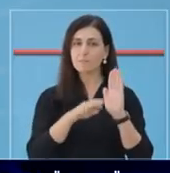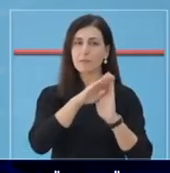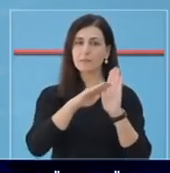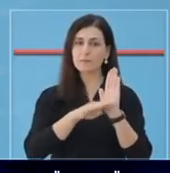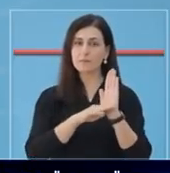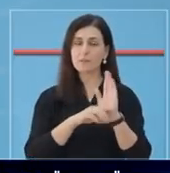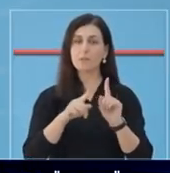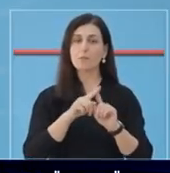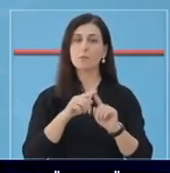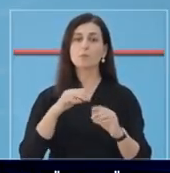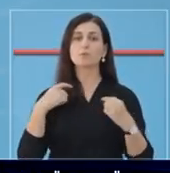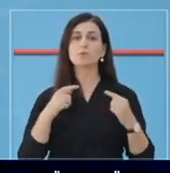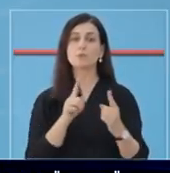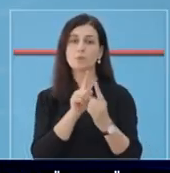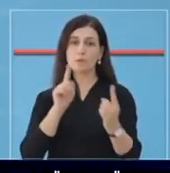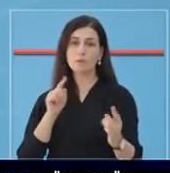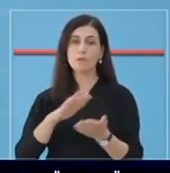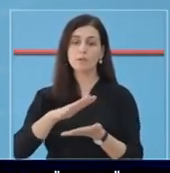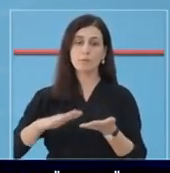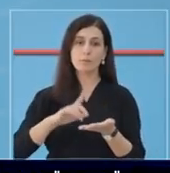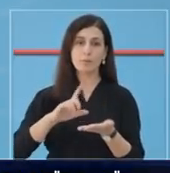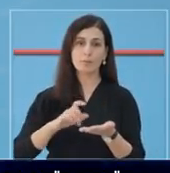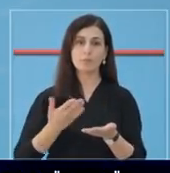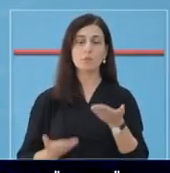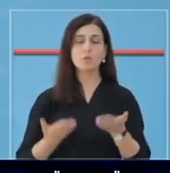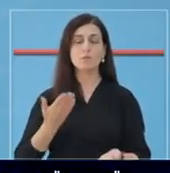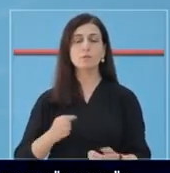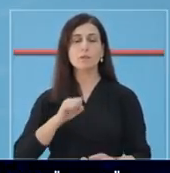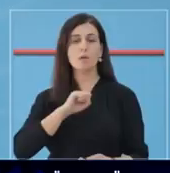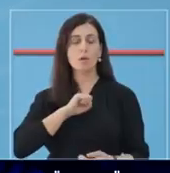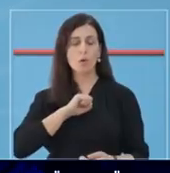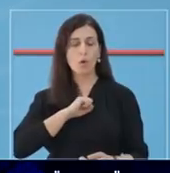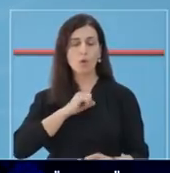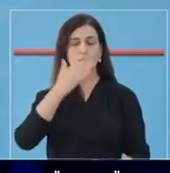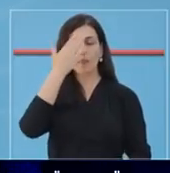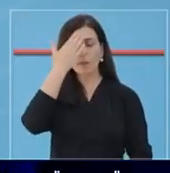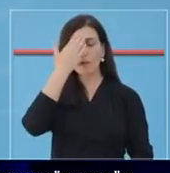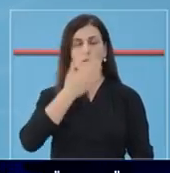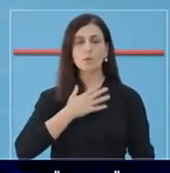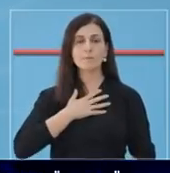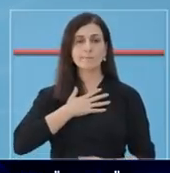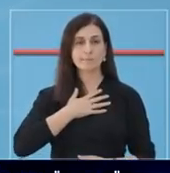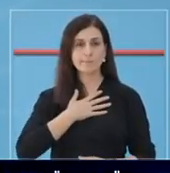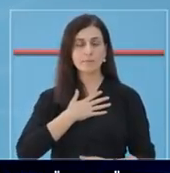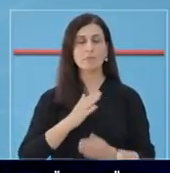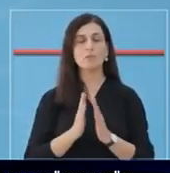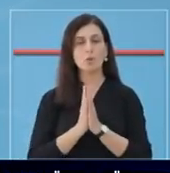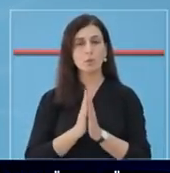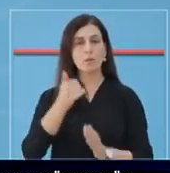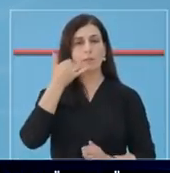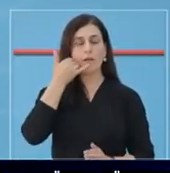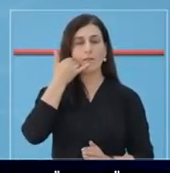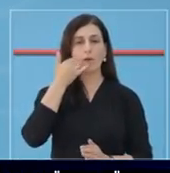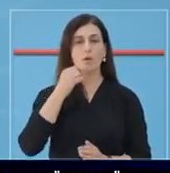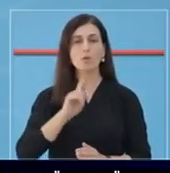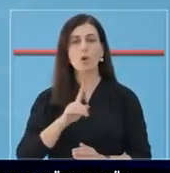të higjenës personale. Nëse do të keni shenja, kol, temperatur, apo vështirësin frimarje, ju lutem qytetarë, mos